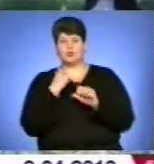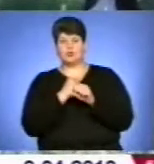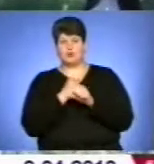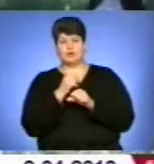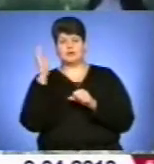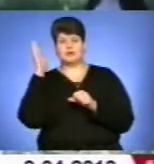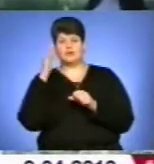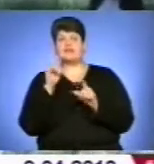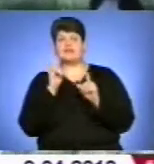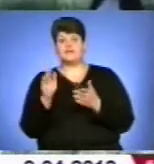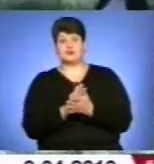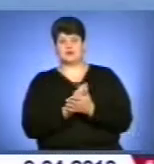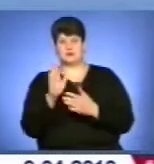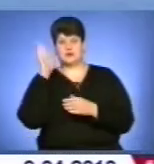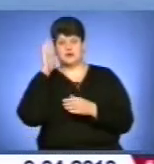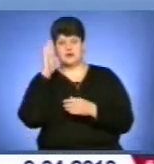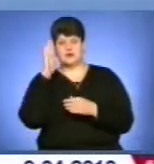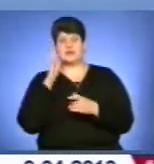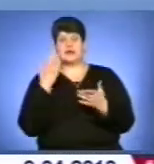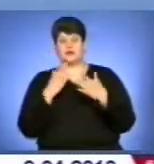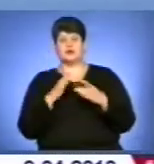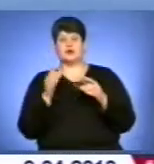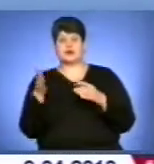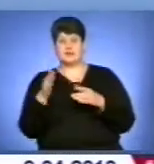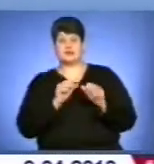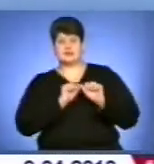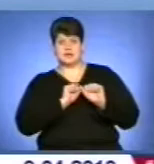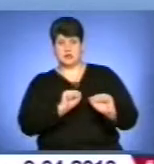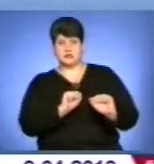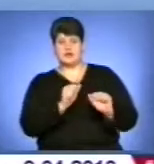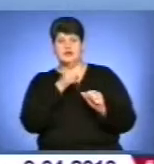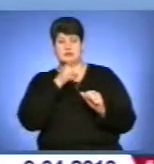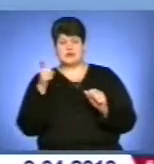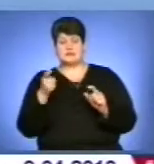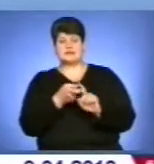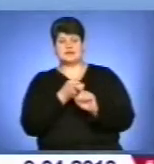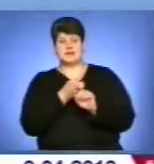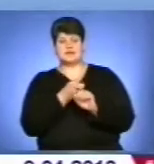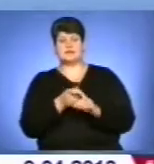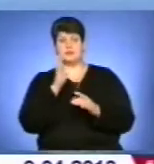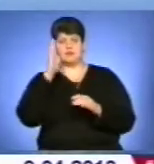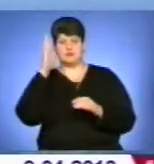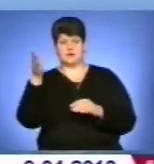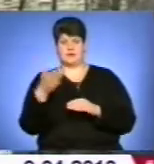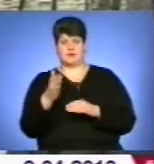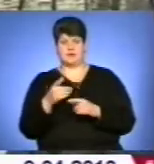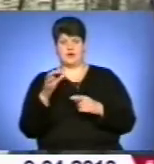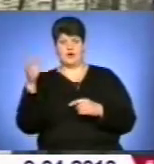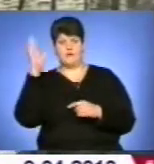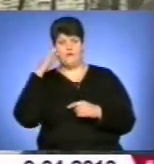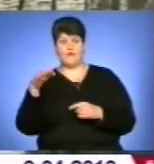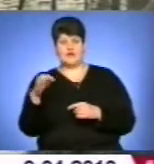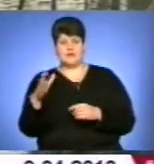навіть очисні. Від того, як буде захищена риба у період нересту, залежатимуть майбутні рибні врожаї у водоймах. На